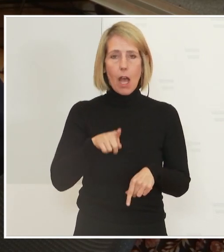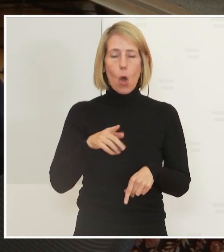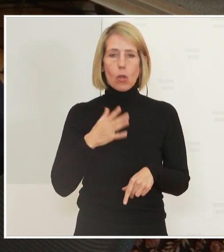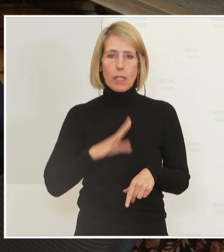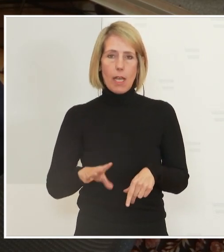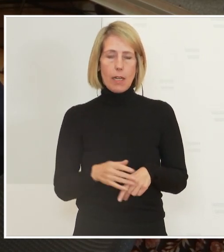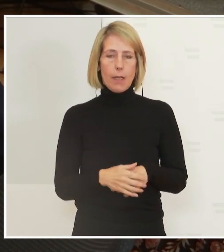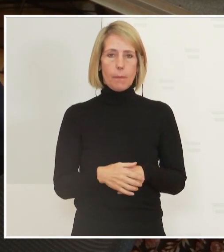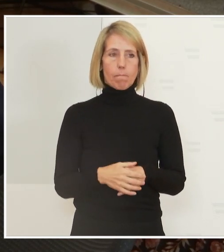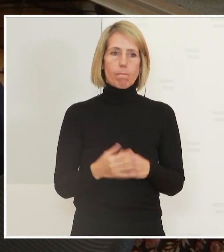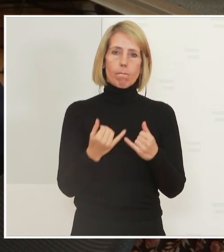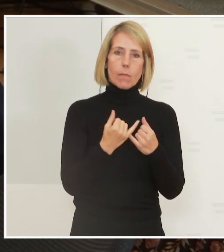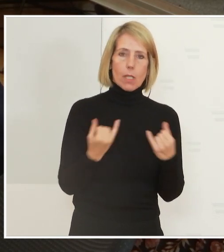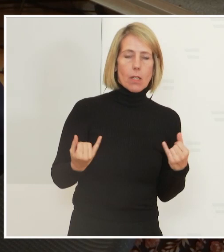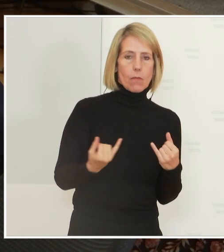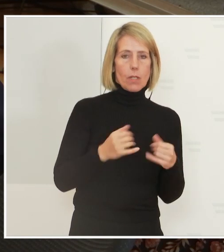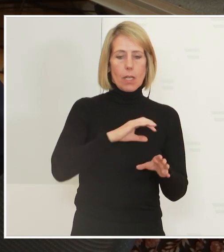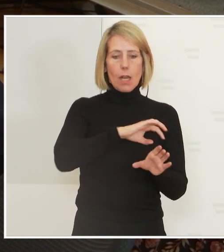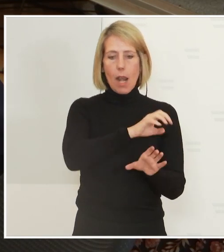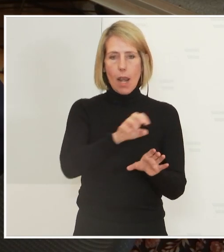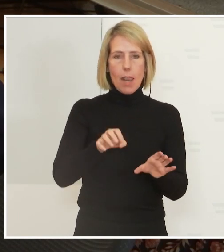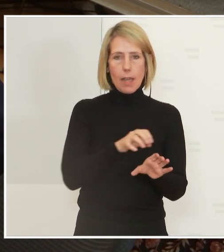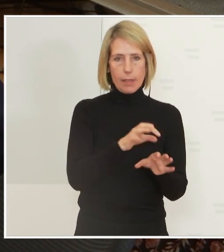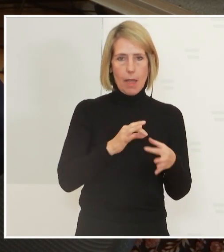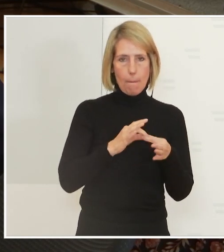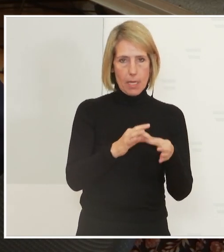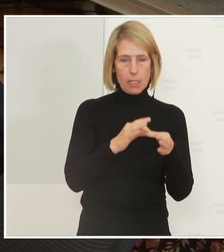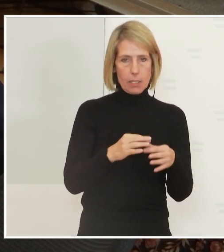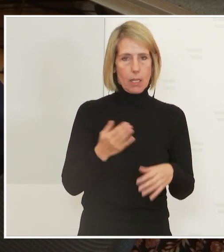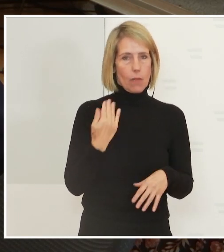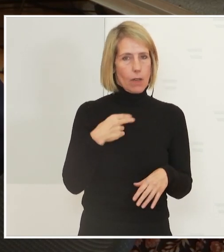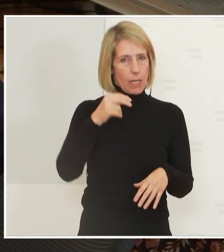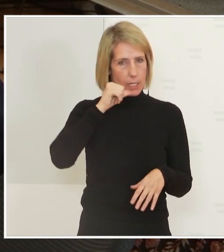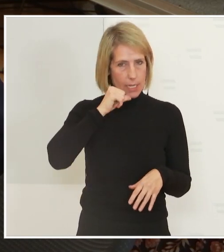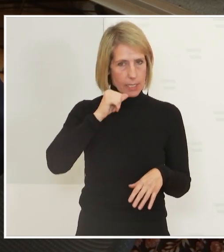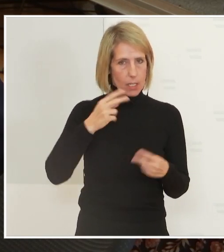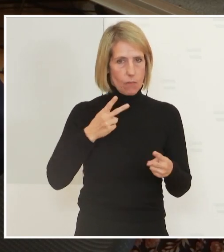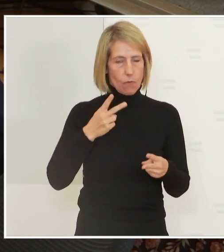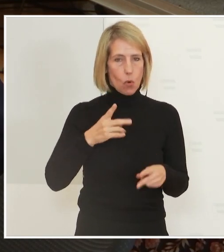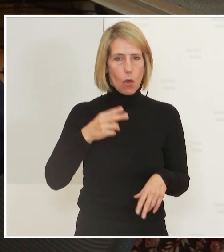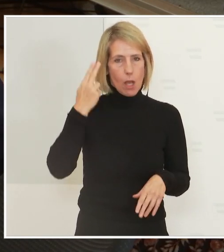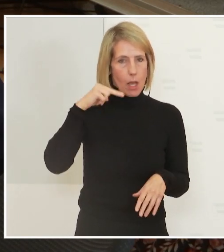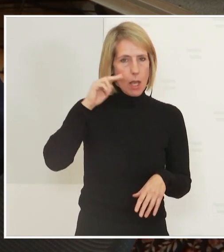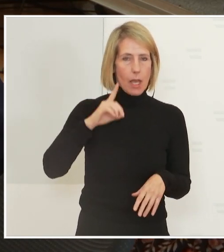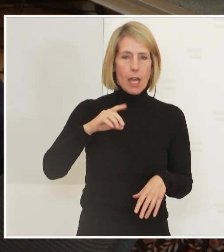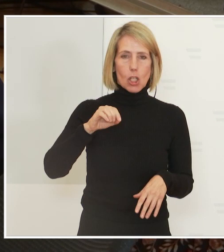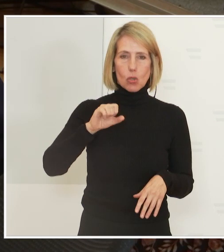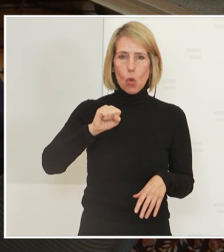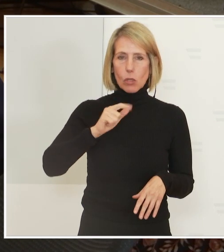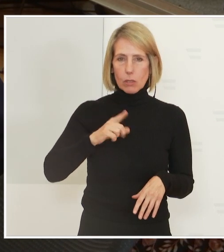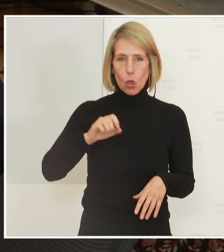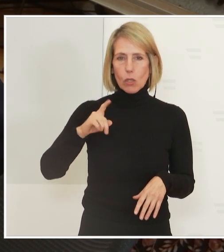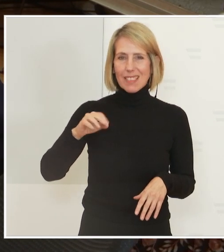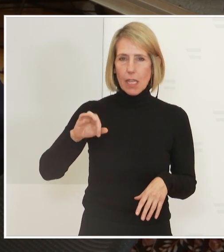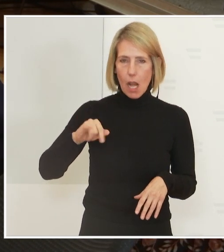Wie das jetzt ländermäßig, wir waren gestern bei einer Pressekonferenz von Herrn Doskozil, der die Impflotterie gemacht hat,